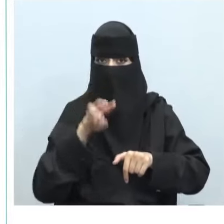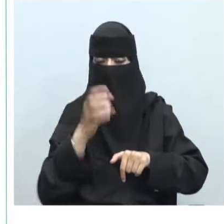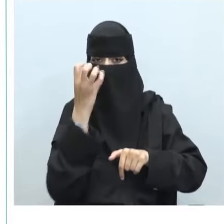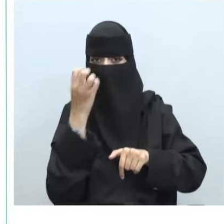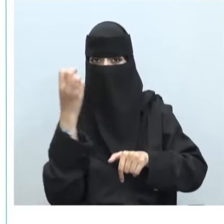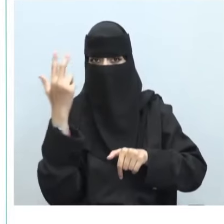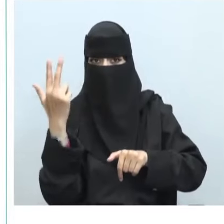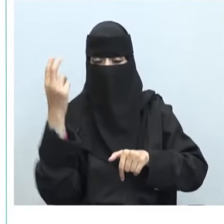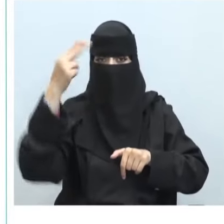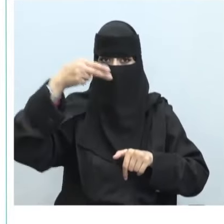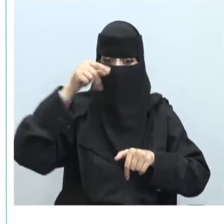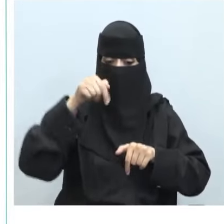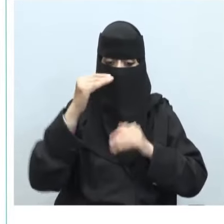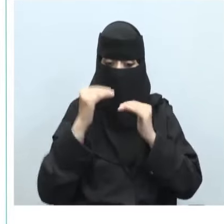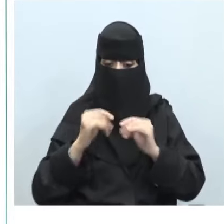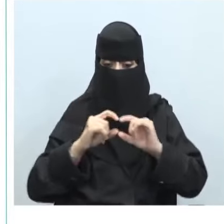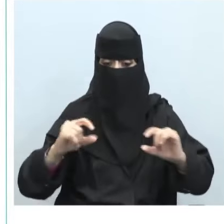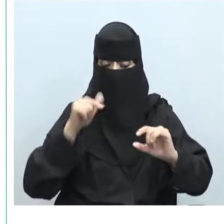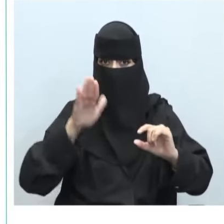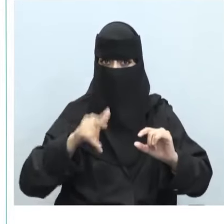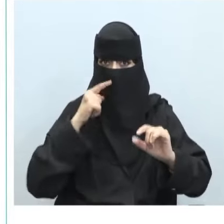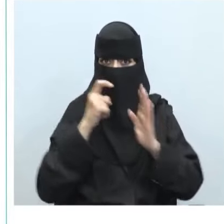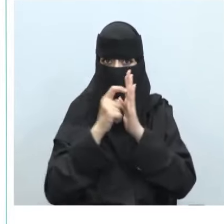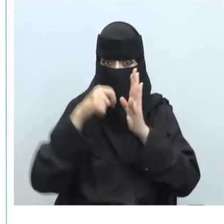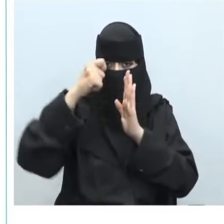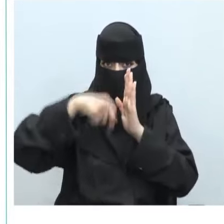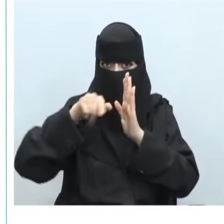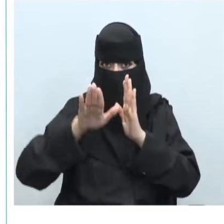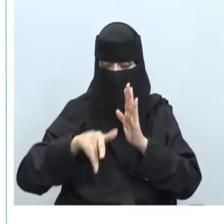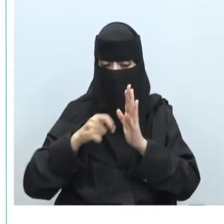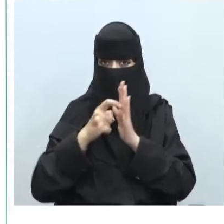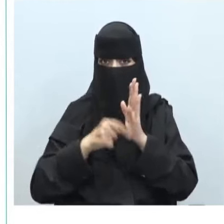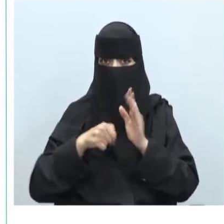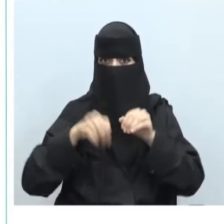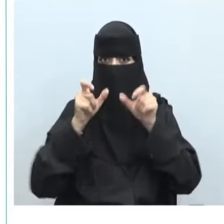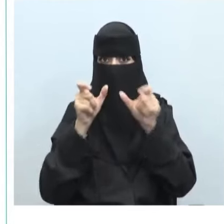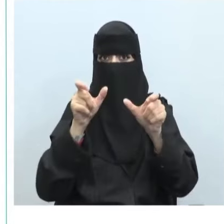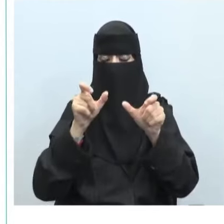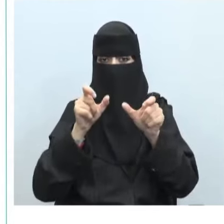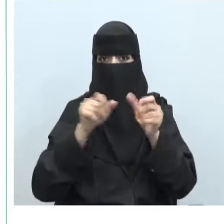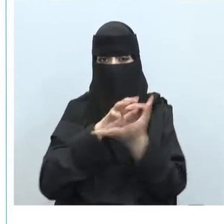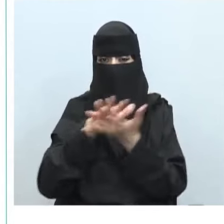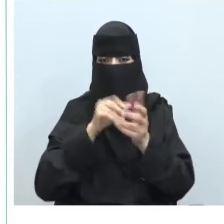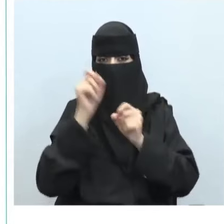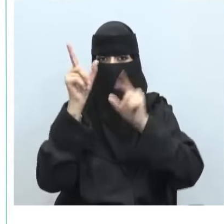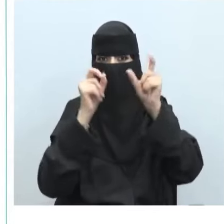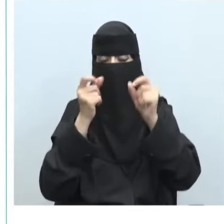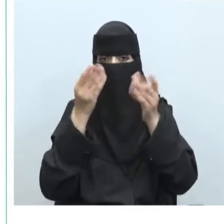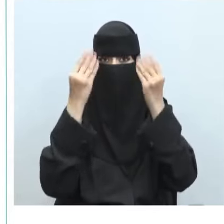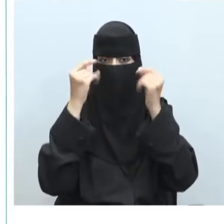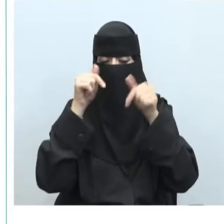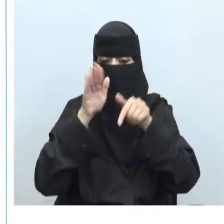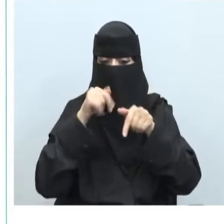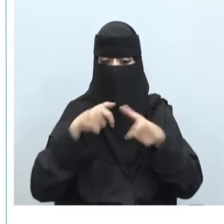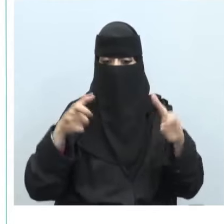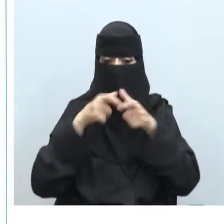نشاهد في أسفل الصفحة نظام أو القرار الذي وضع لنظام مكافحة جرائم المعلوماتية لدينا